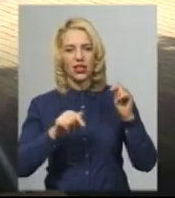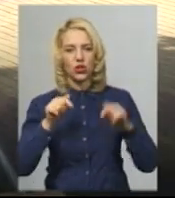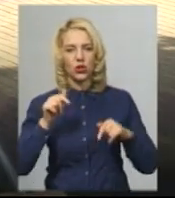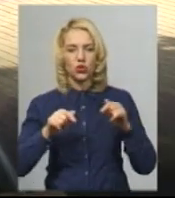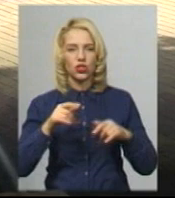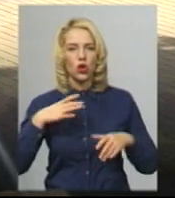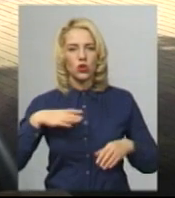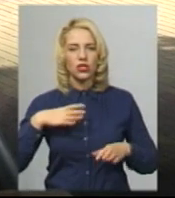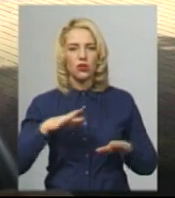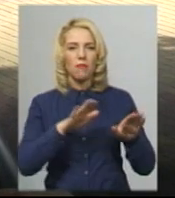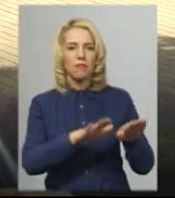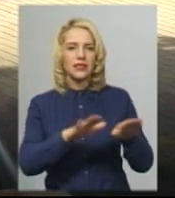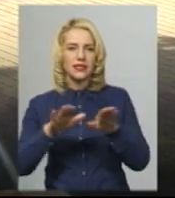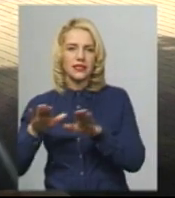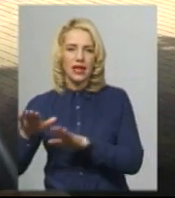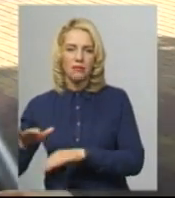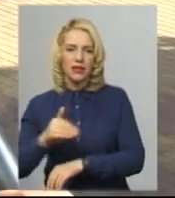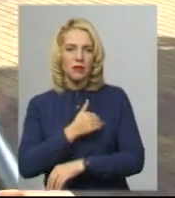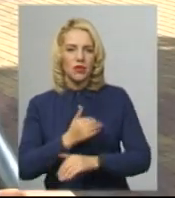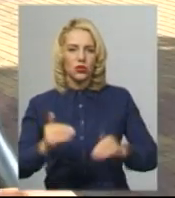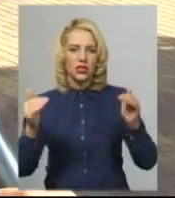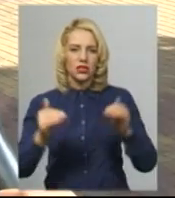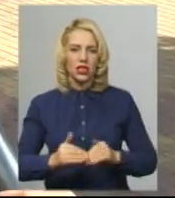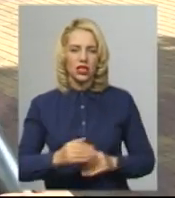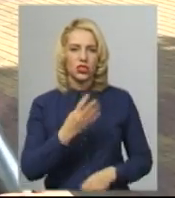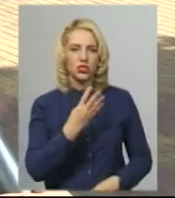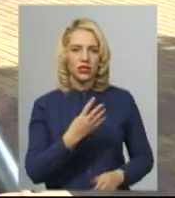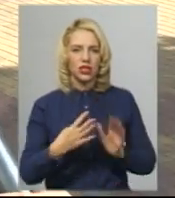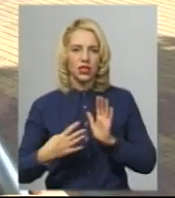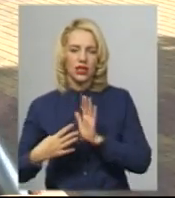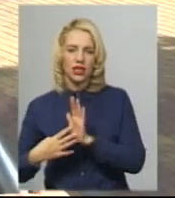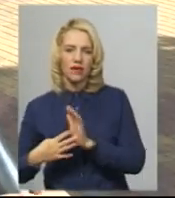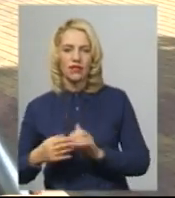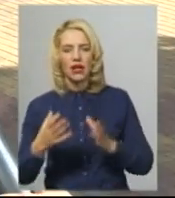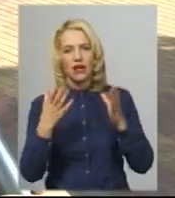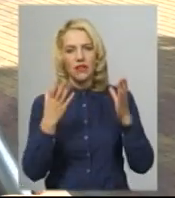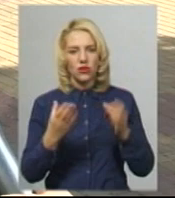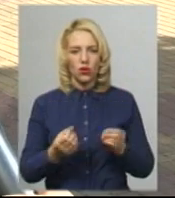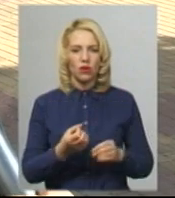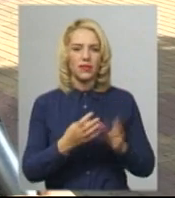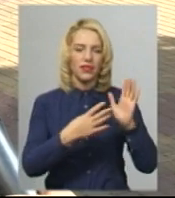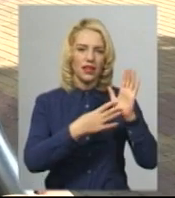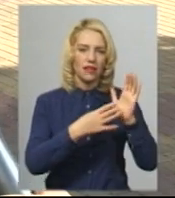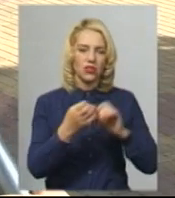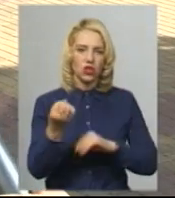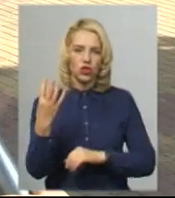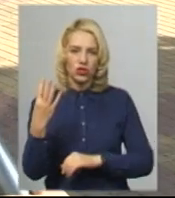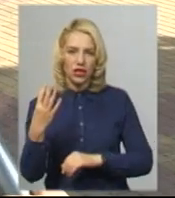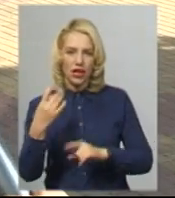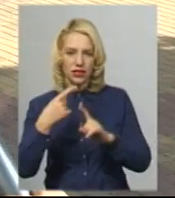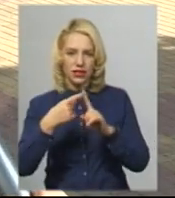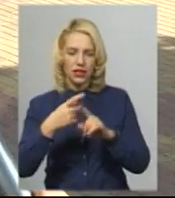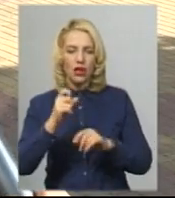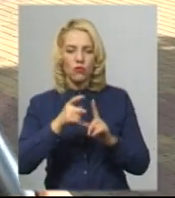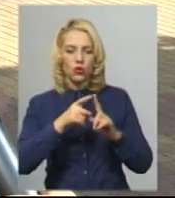місцями, температура повітря знизиться вночі до 4-9, в день до 9-14 градусів вище нуля. І впродовж